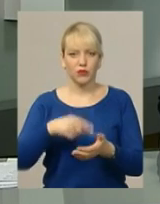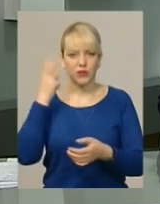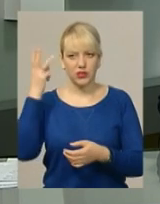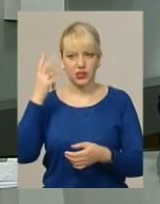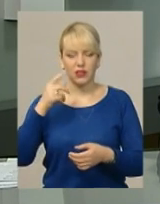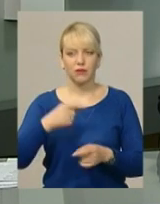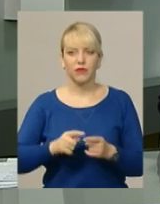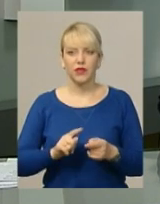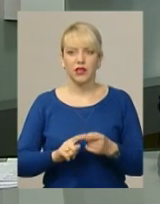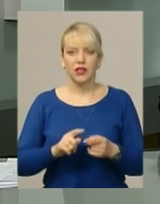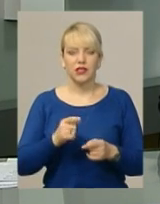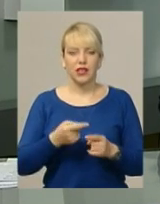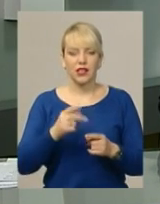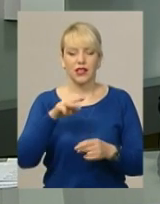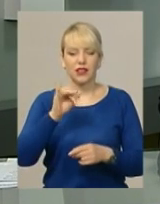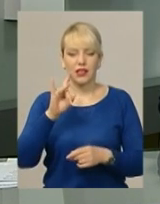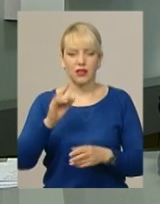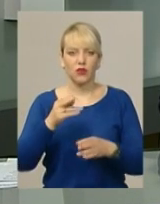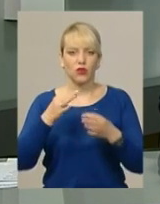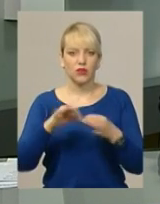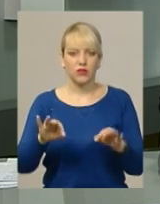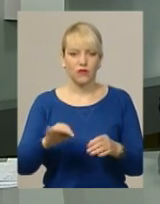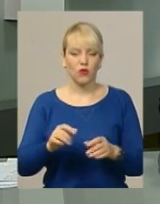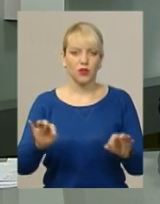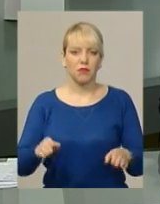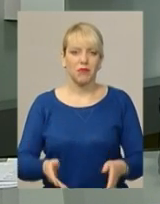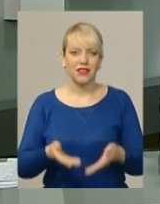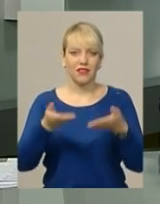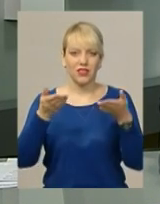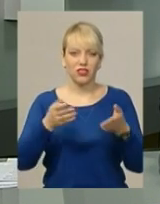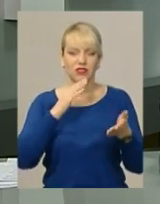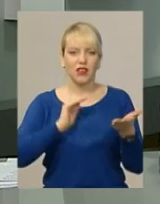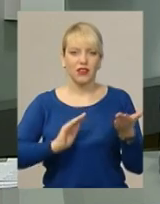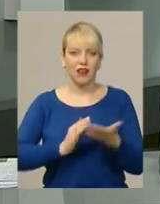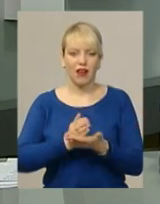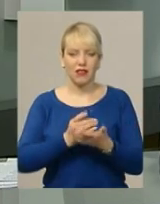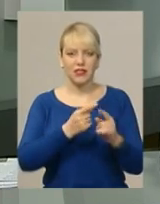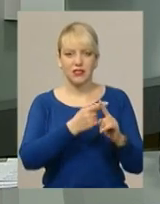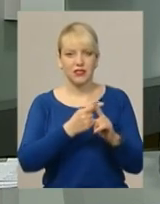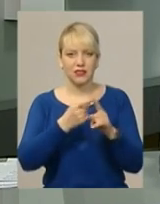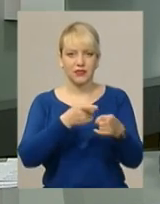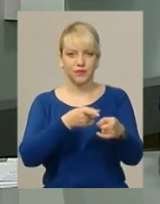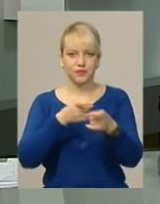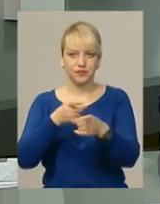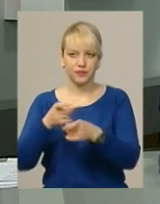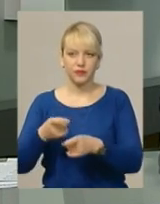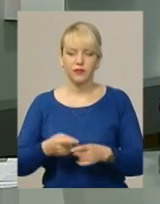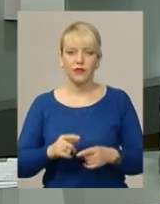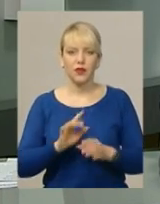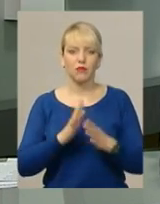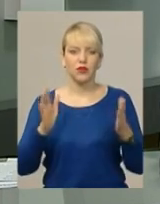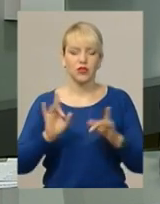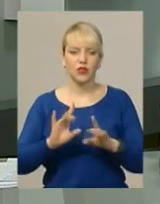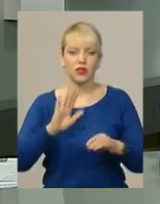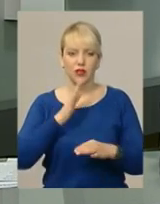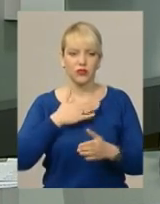Шенкарука, інтерактивний тир дозволить підвищити якість вогневої та тактичної підготовки курсантів і школярів обласного центру. Більше розкаже